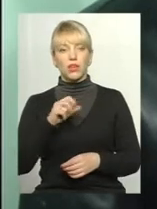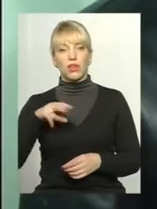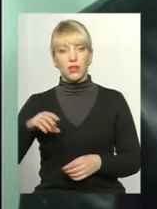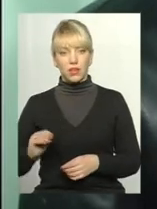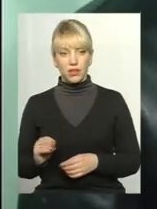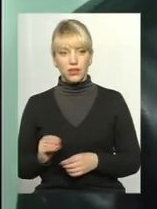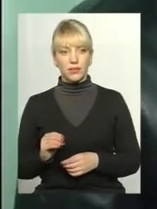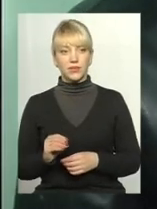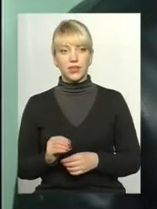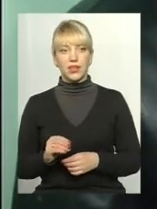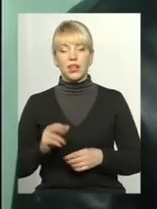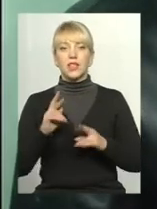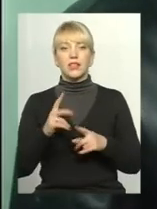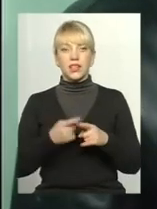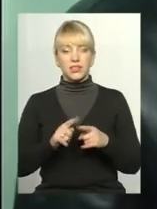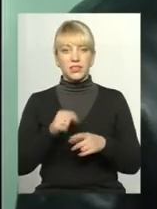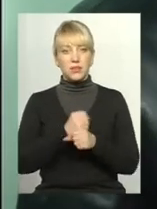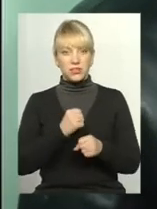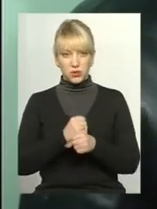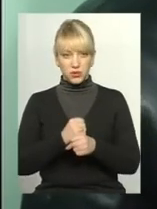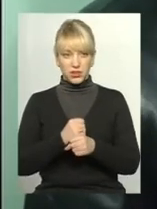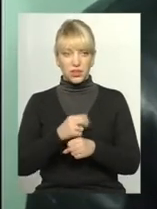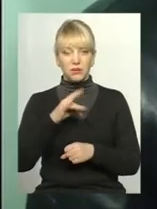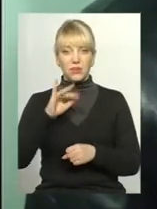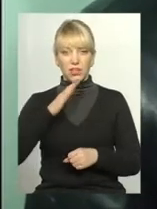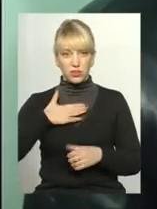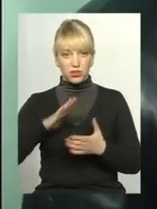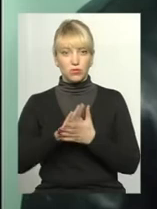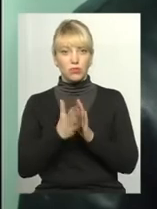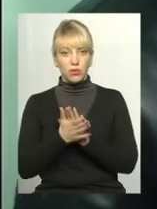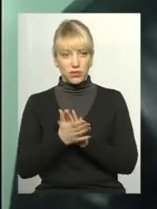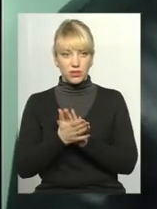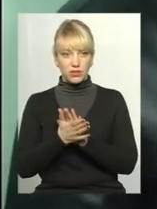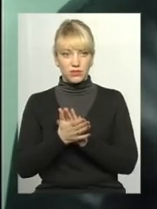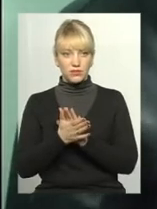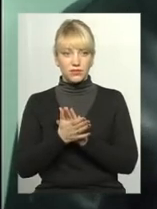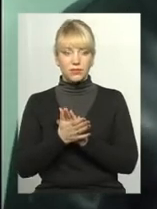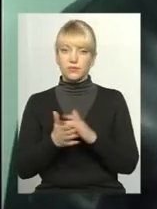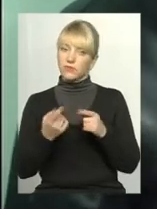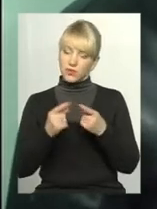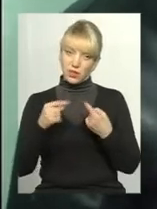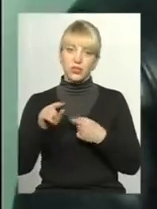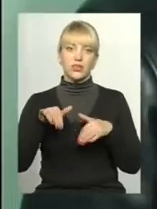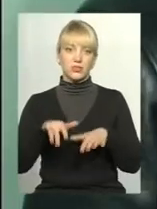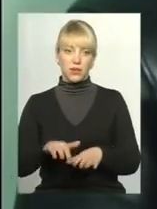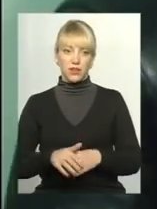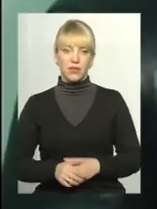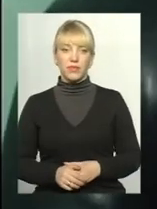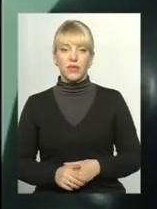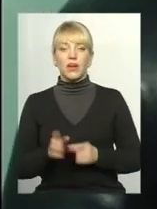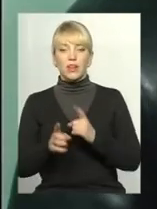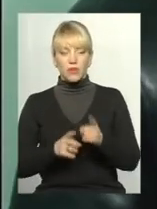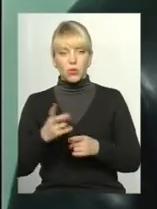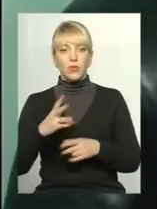Але як вона спрацює при наших умовах? Оце інша справа. Реформа